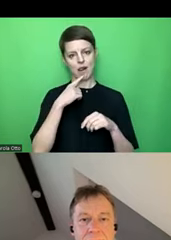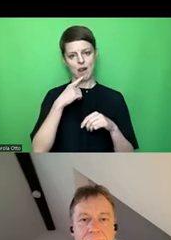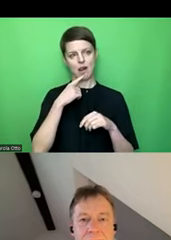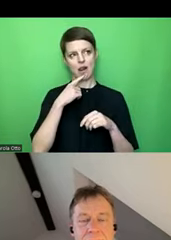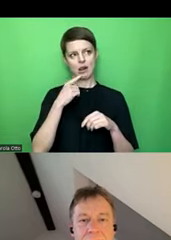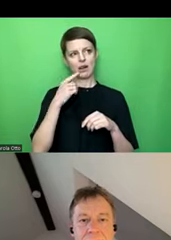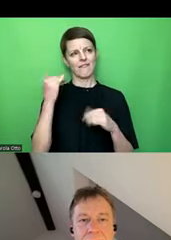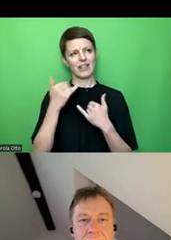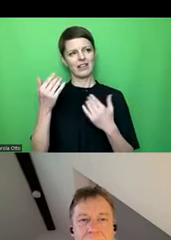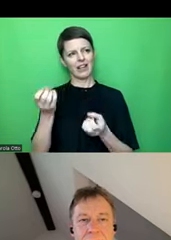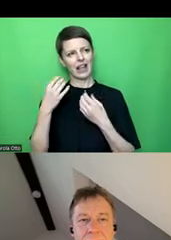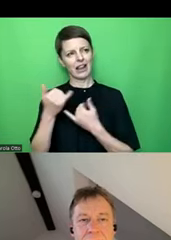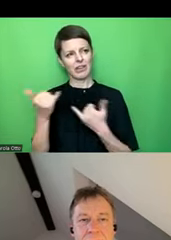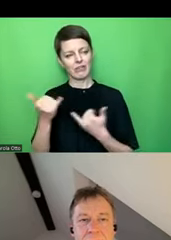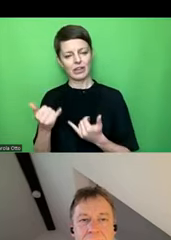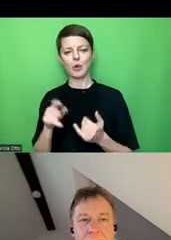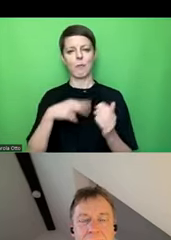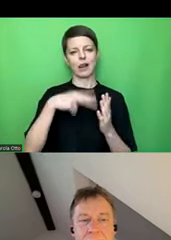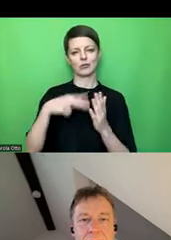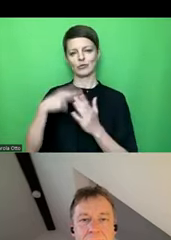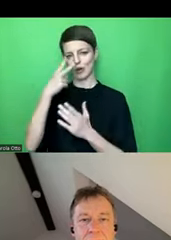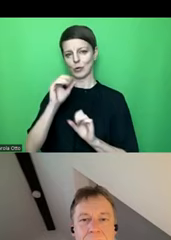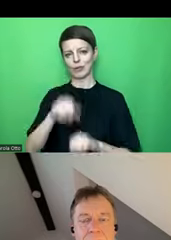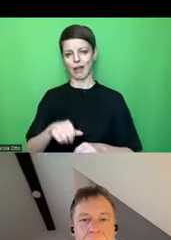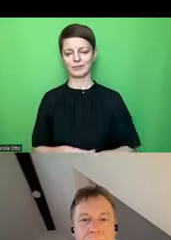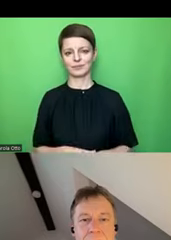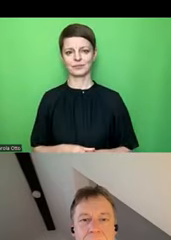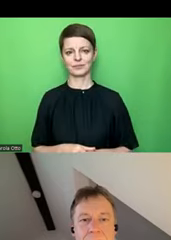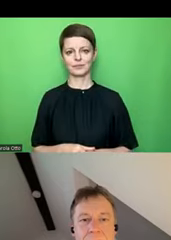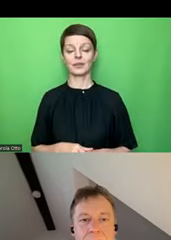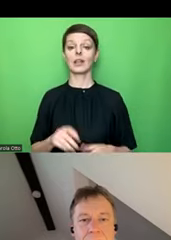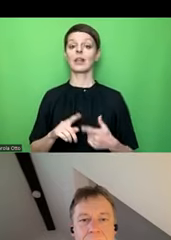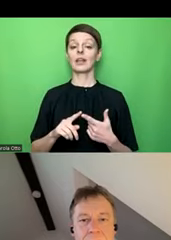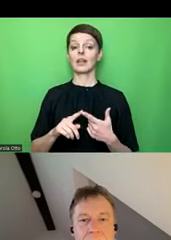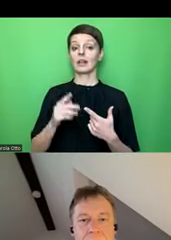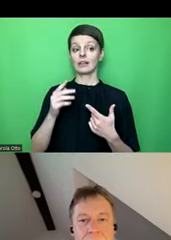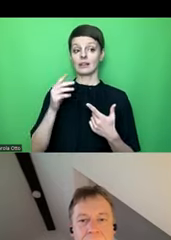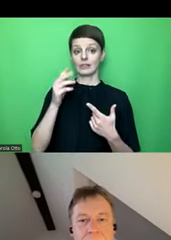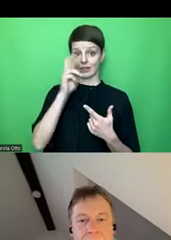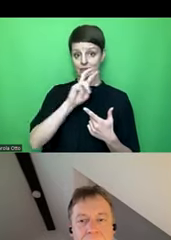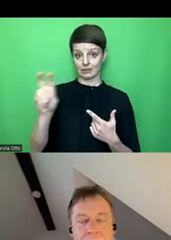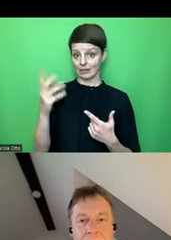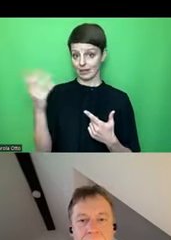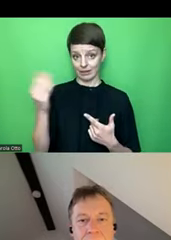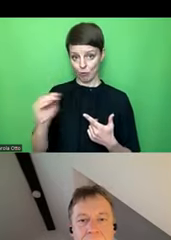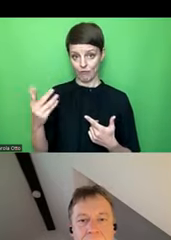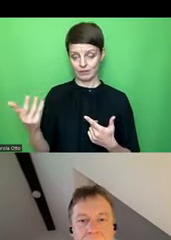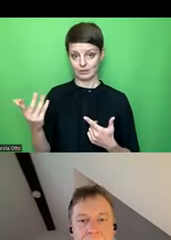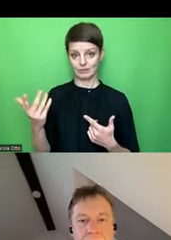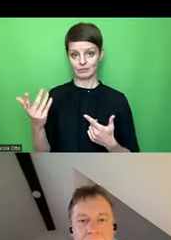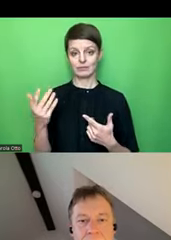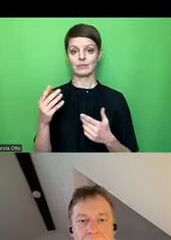können. Das wäre so die eine Sache, die andere ist, dass wir Sie aufmerksam machen wollen auf ein